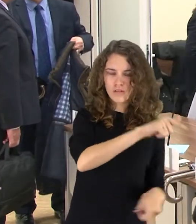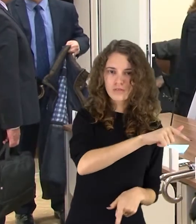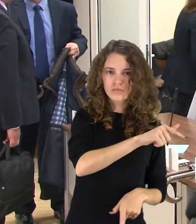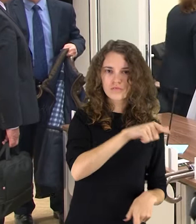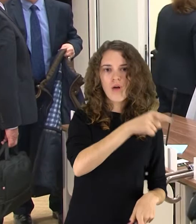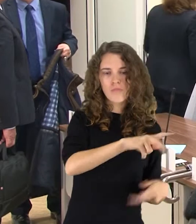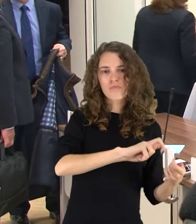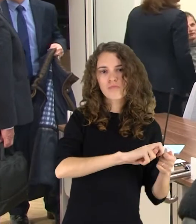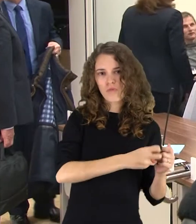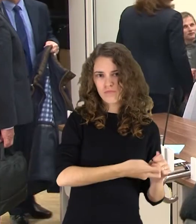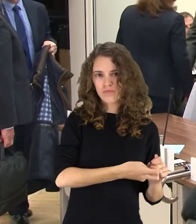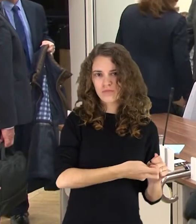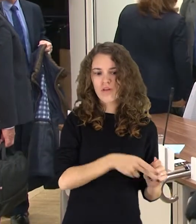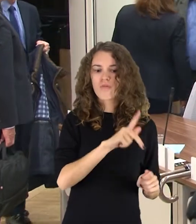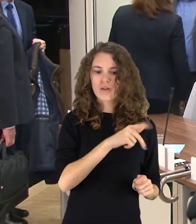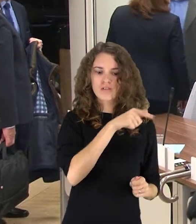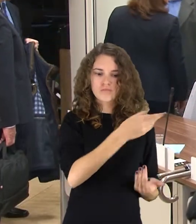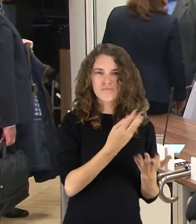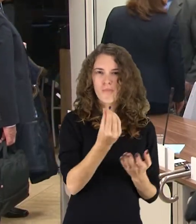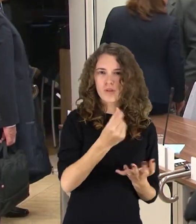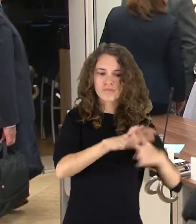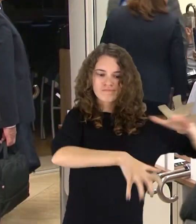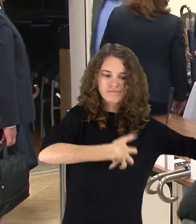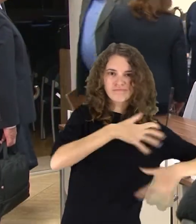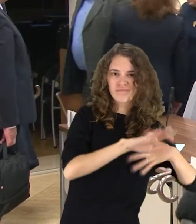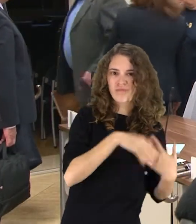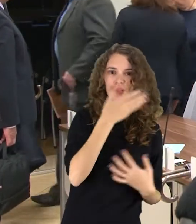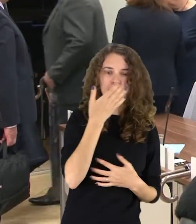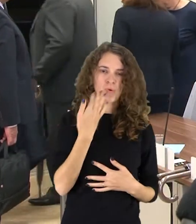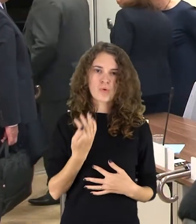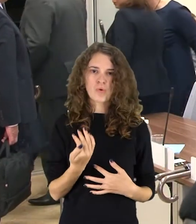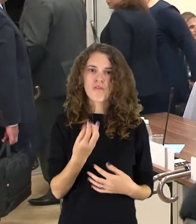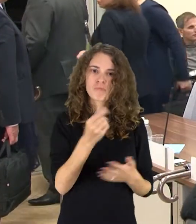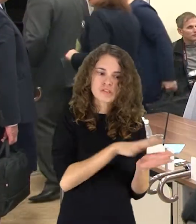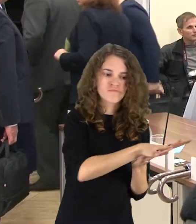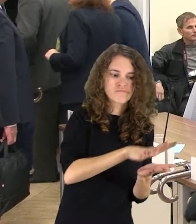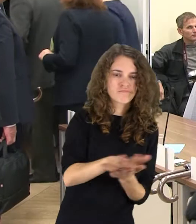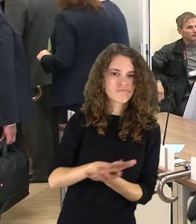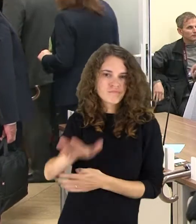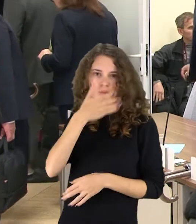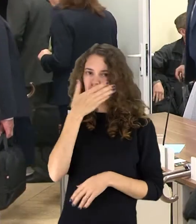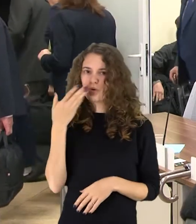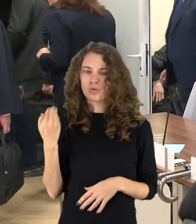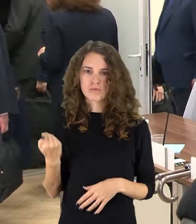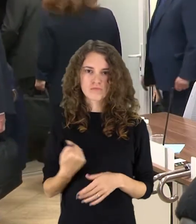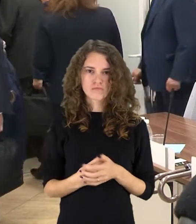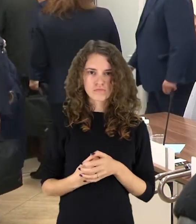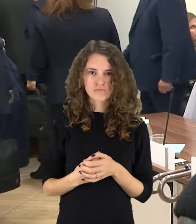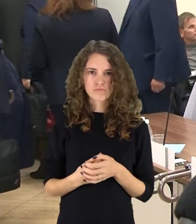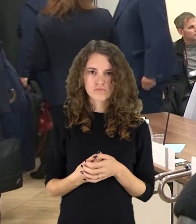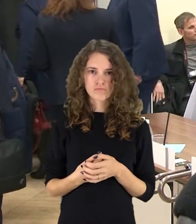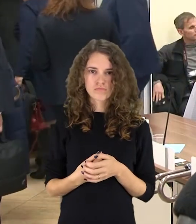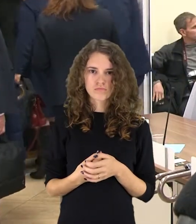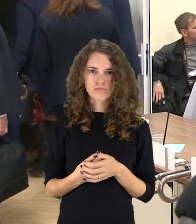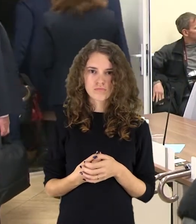neįstaigojo. Ten jokių grobstimų nebuvo, penyginių lėšų švaistimo